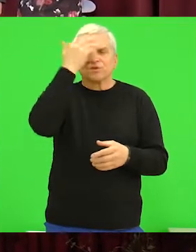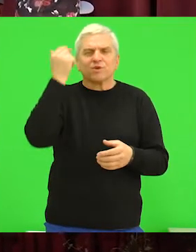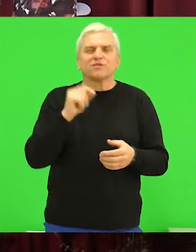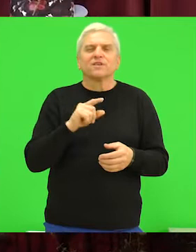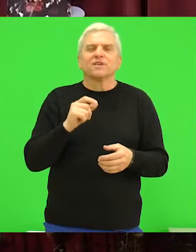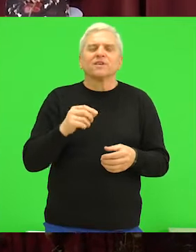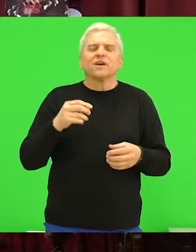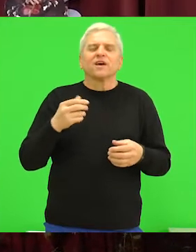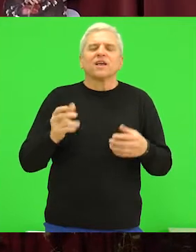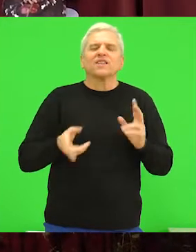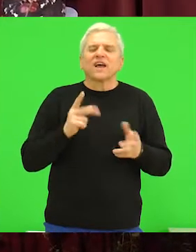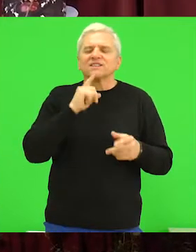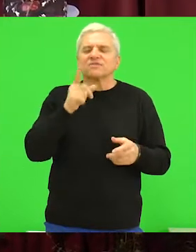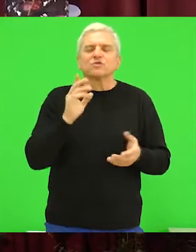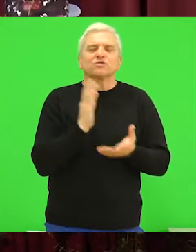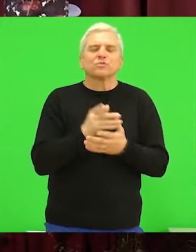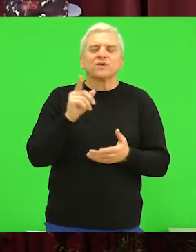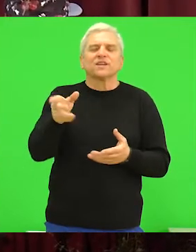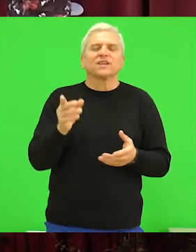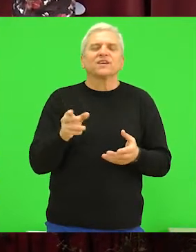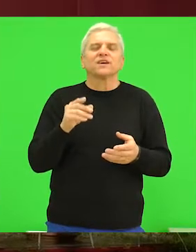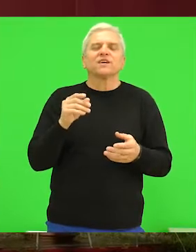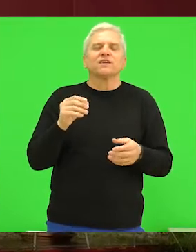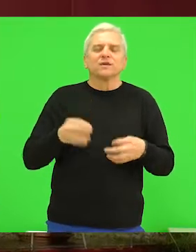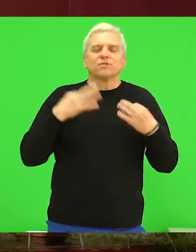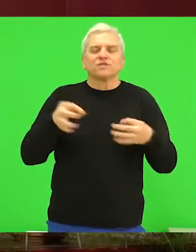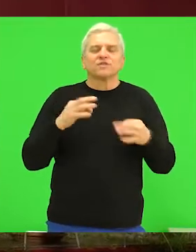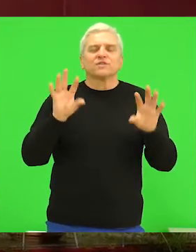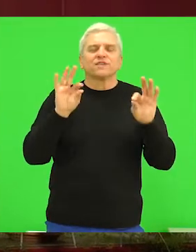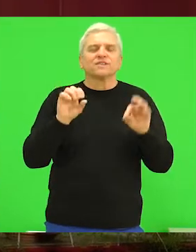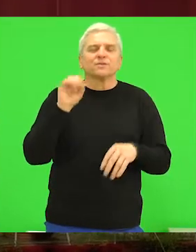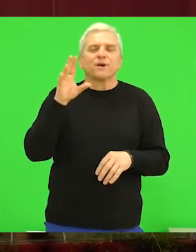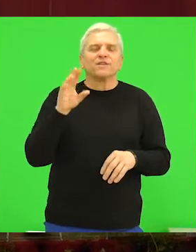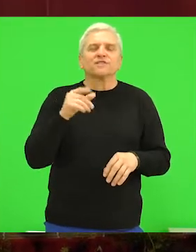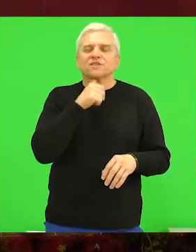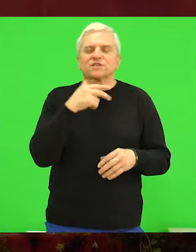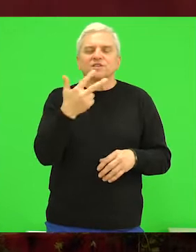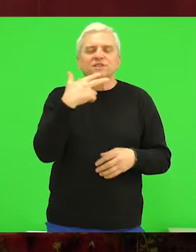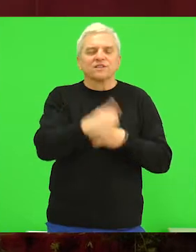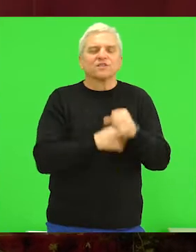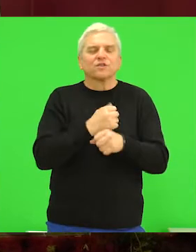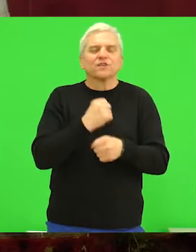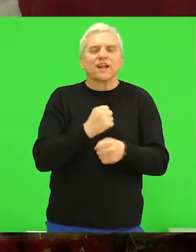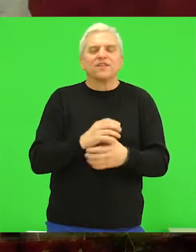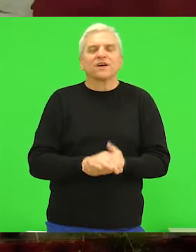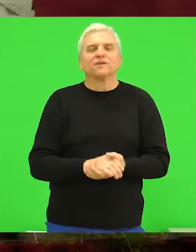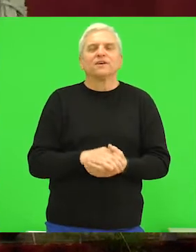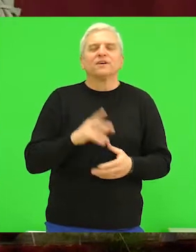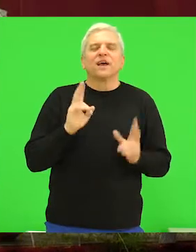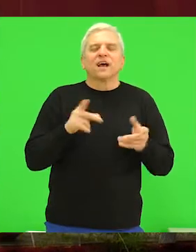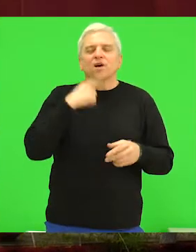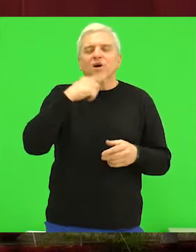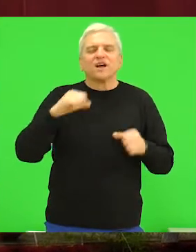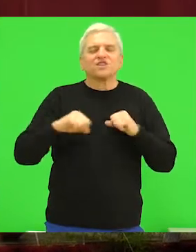zaboravljeni ni prosvetni radnici koji su u toj ustanovi proslavili 10, 15 ili 30 godina rada.